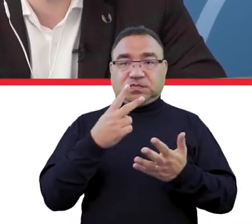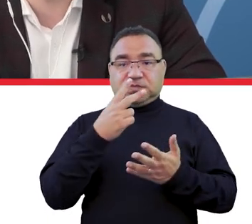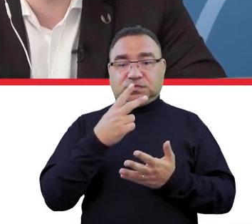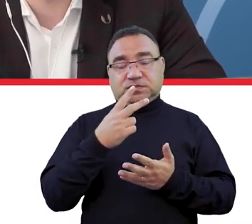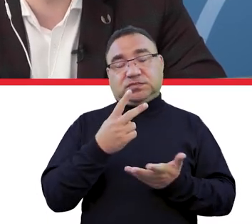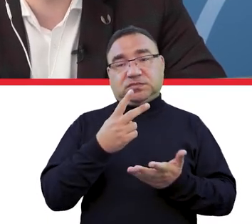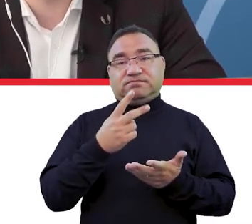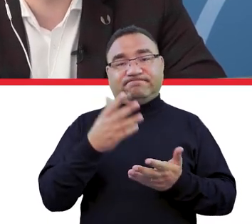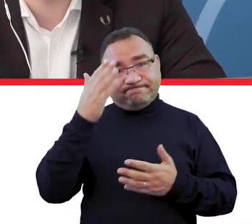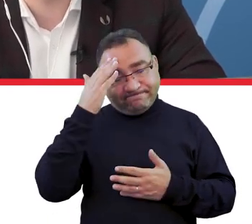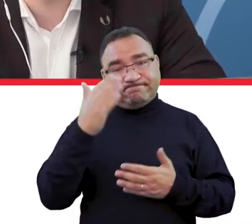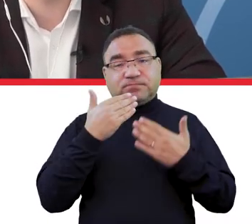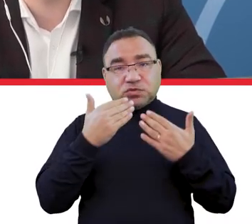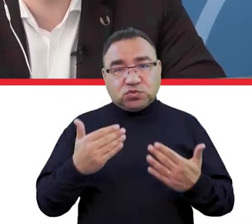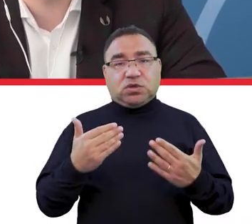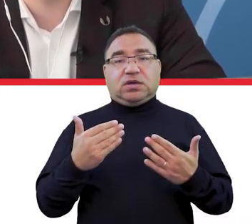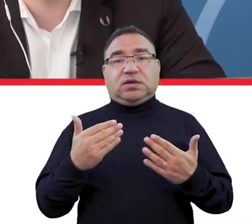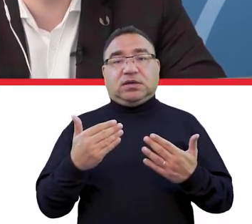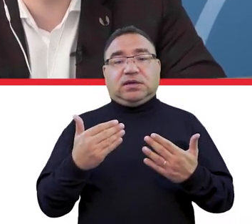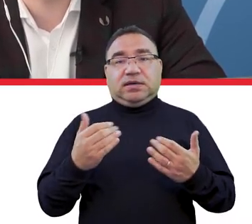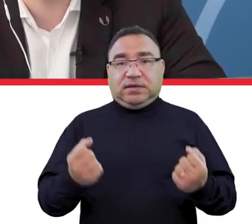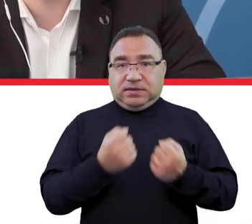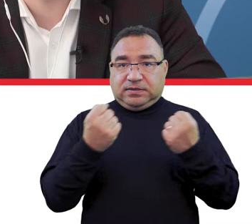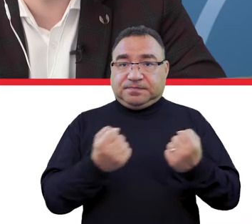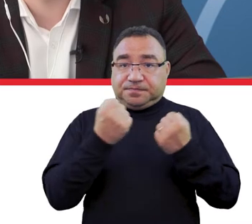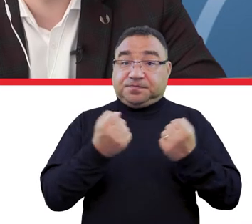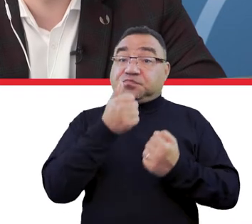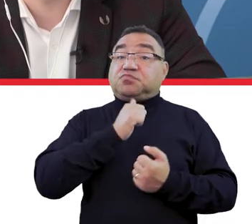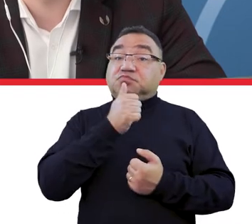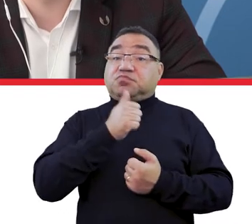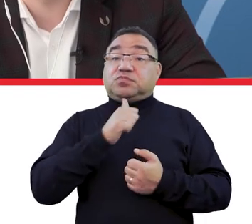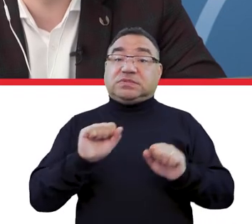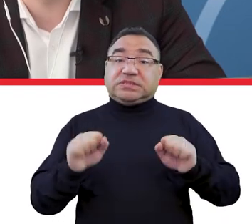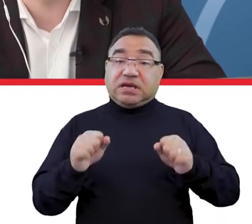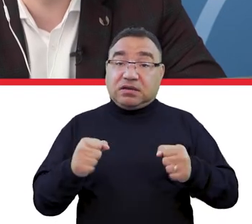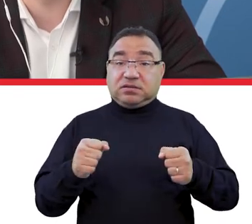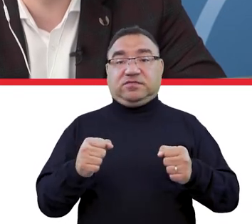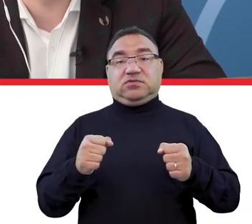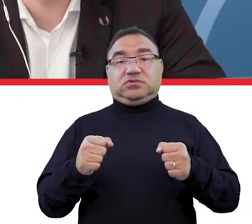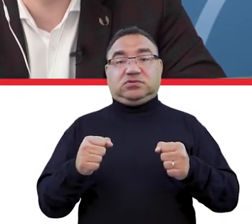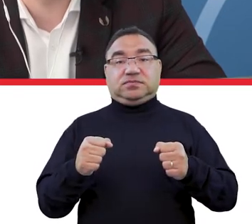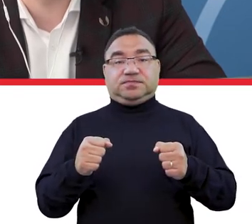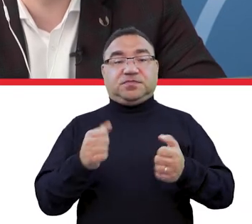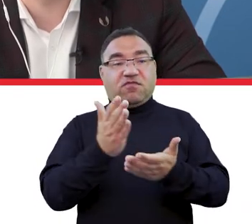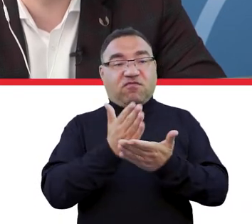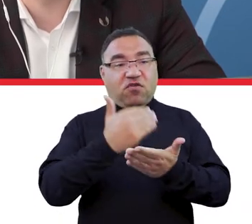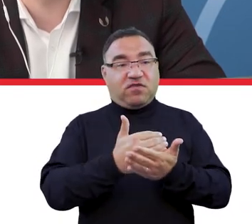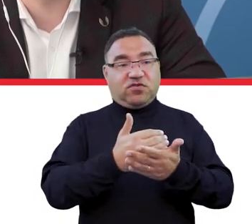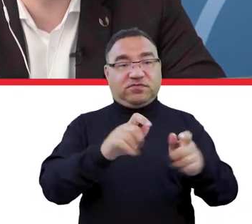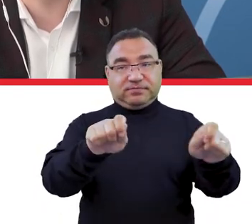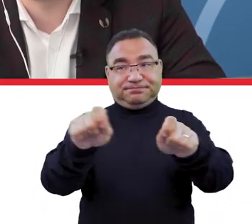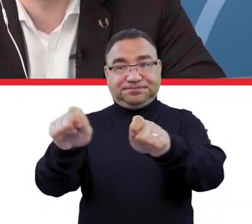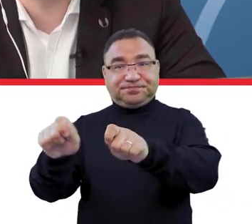podpowiedź. Oczywiście możemy też właśnie tutaj wesprzeć się jakąś tam większą aktywnością wojewodów,